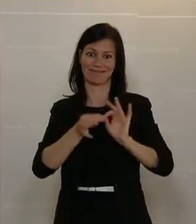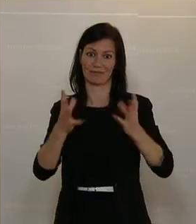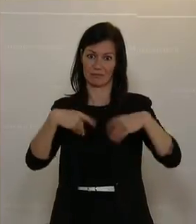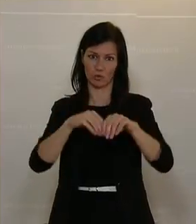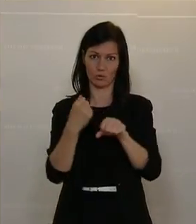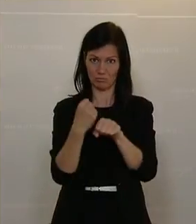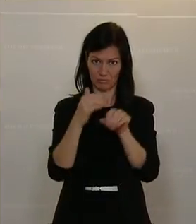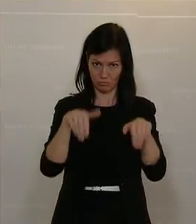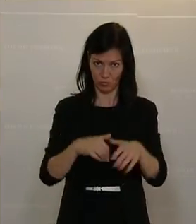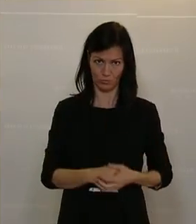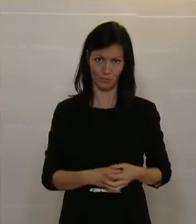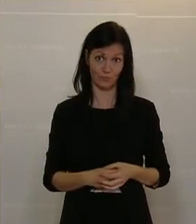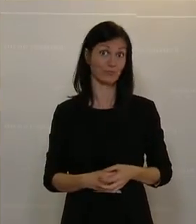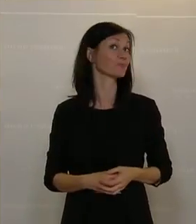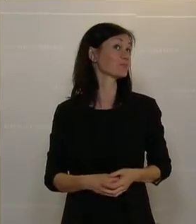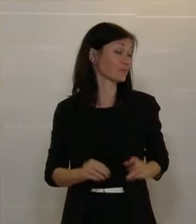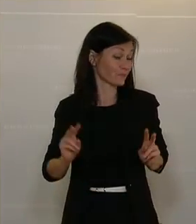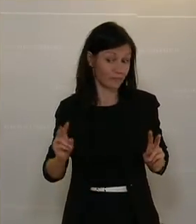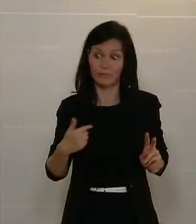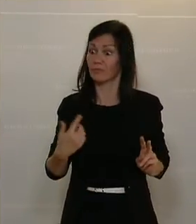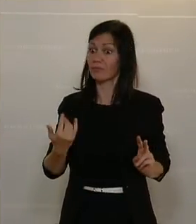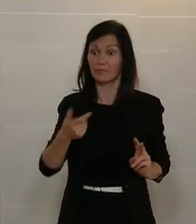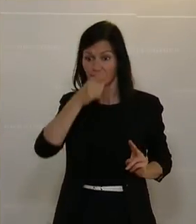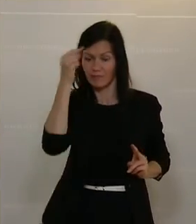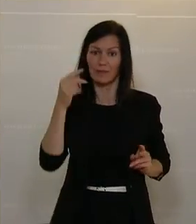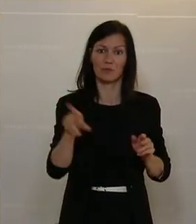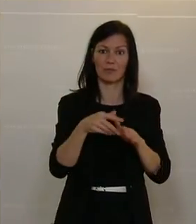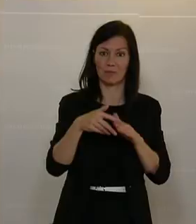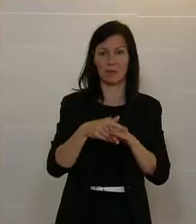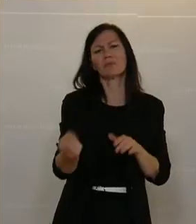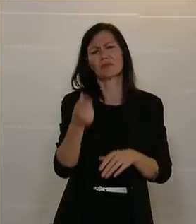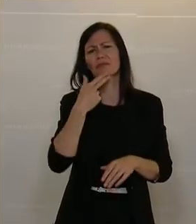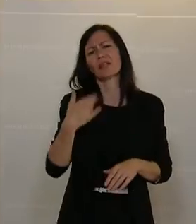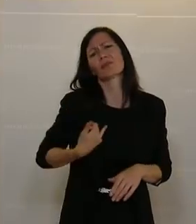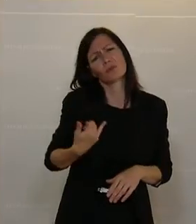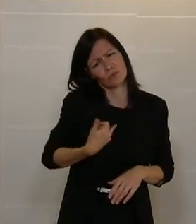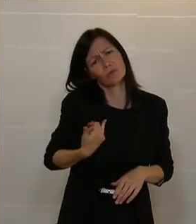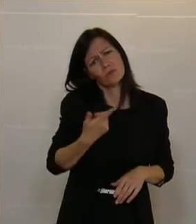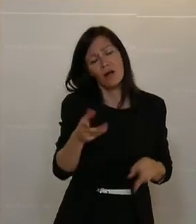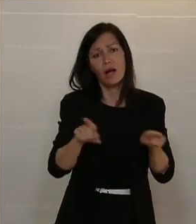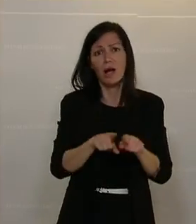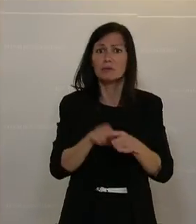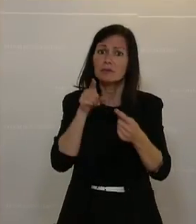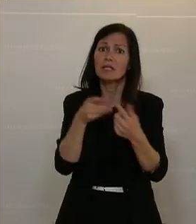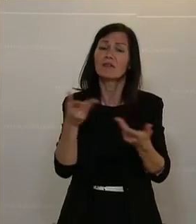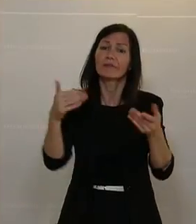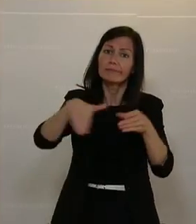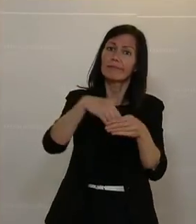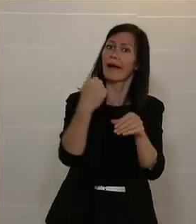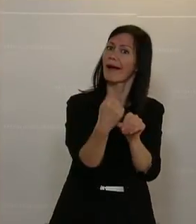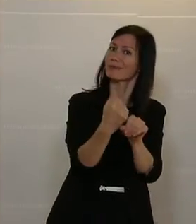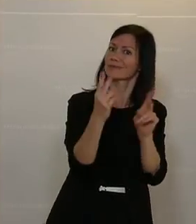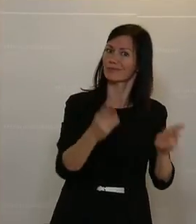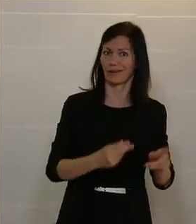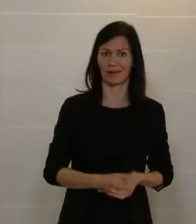zusammentun, um Menschen, vor allem auch junge Menschen mit Behinderung in Arbeitsverhältnisse zu bekommen, auch im